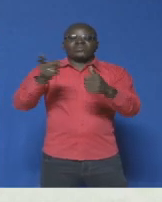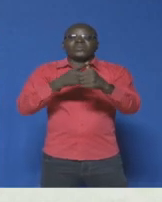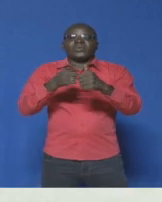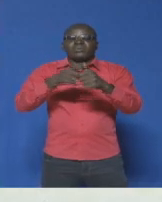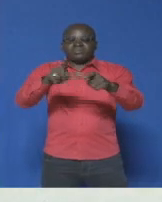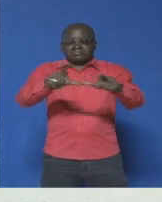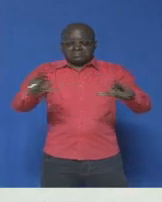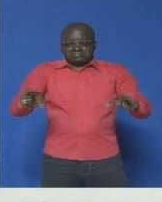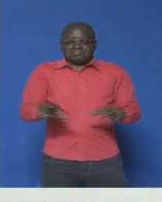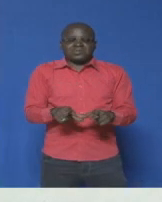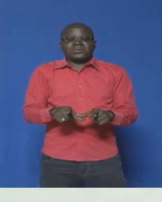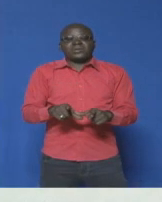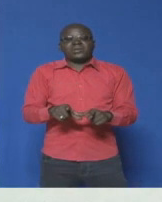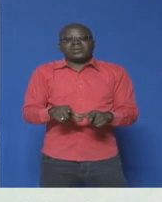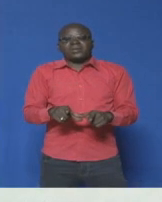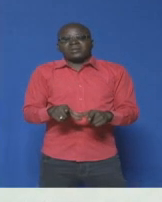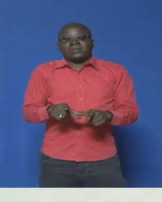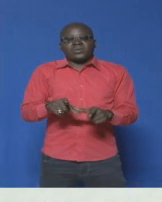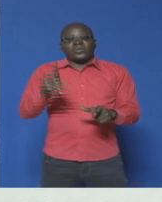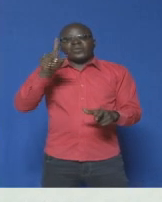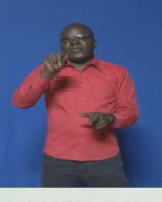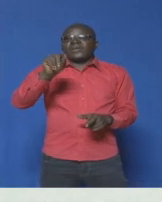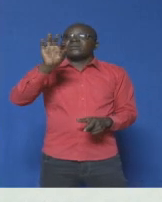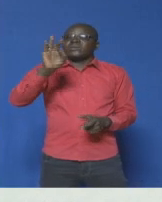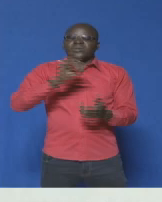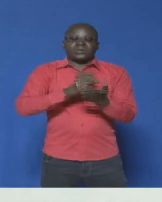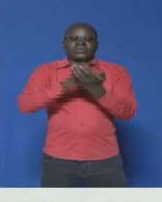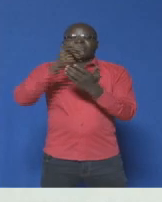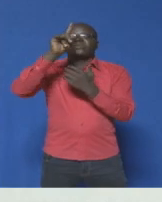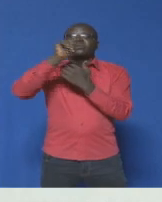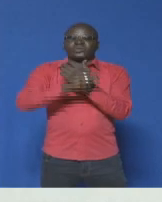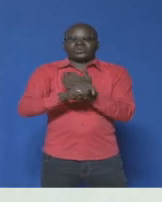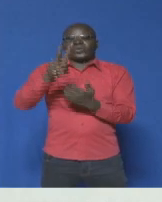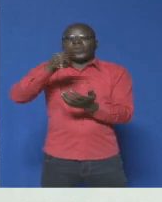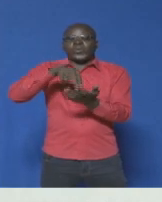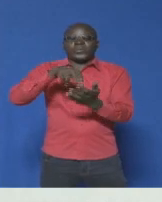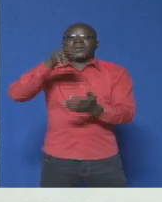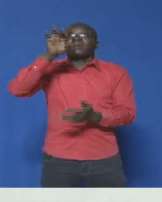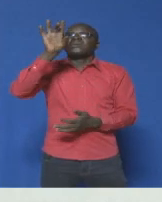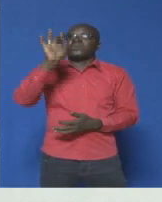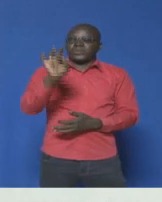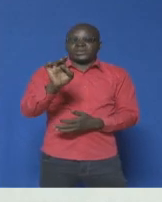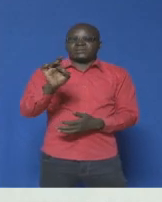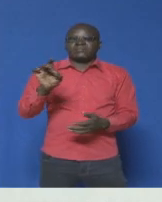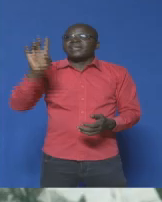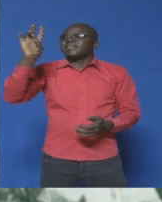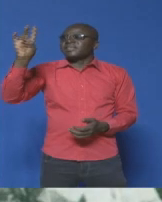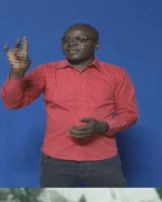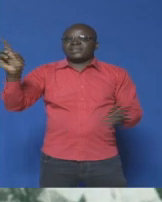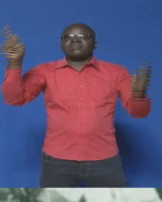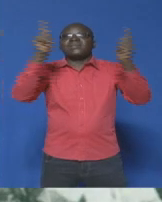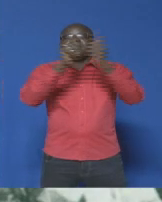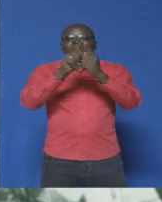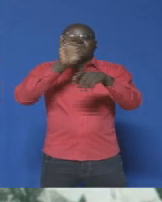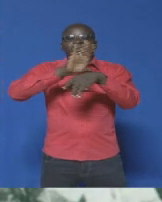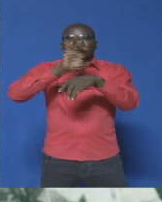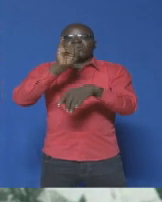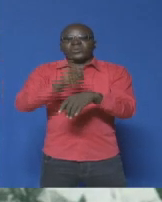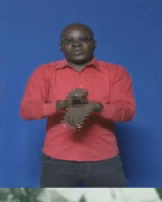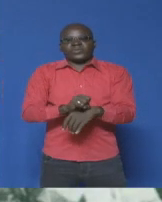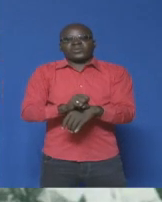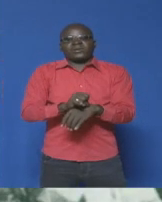Ojeudou Faso, le 29 juillet 2008. Ce 7e rendez-vous à Yamoussokro, analyse notre